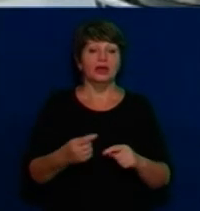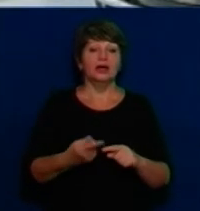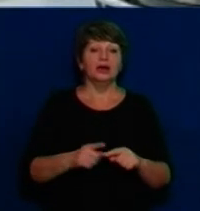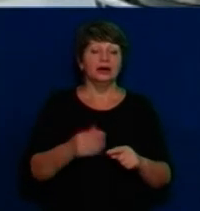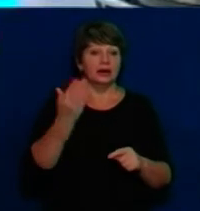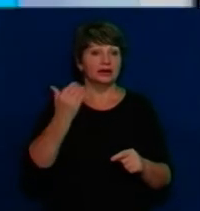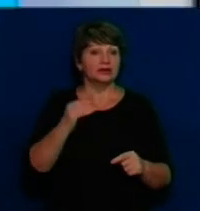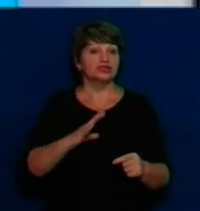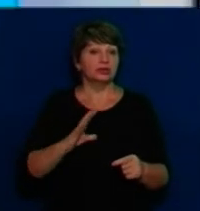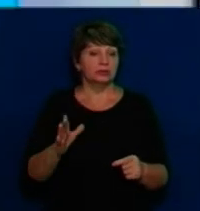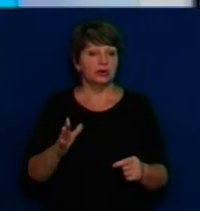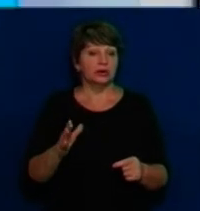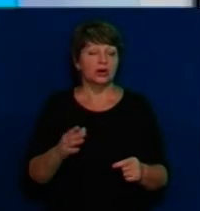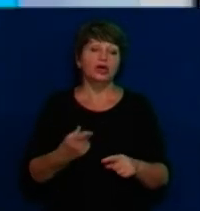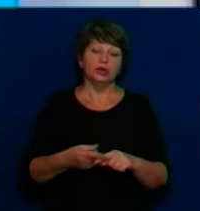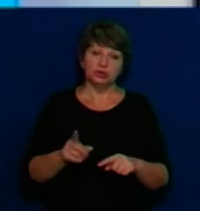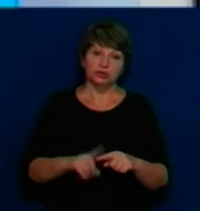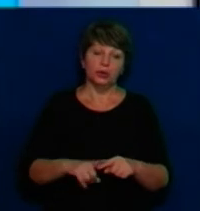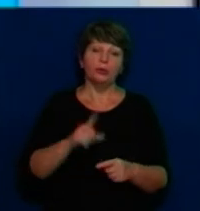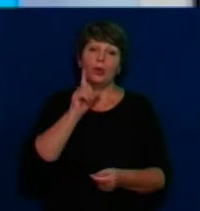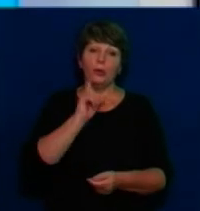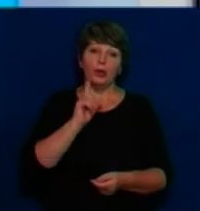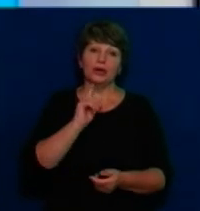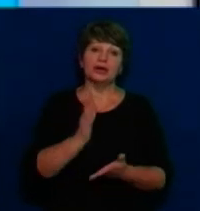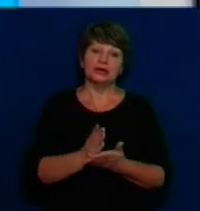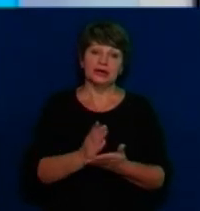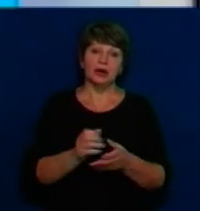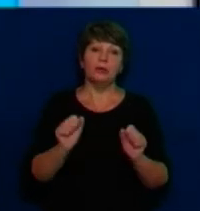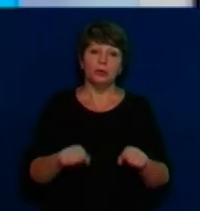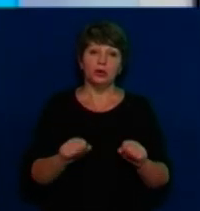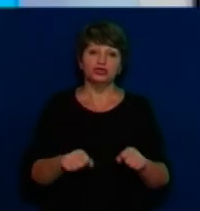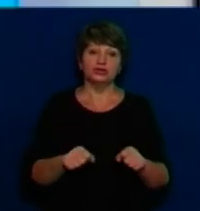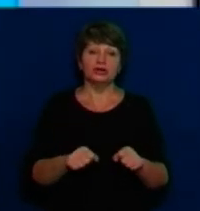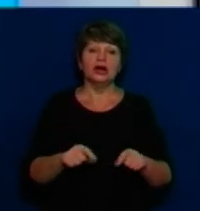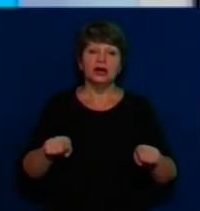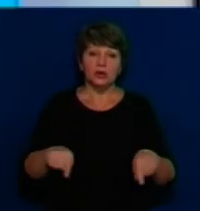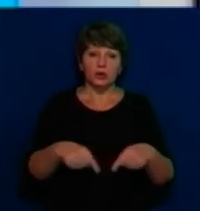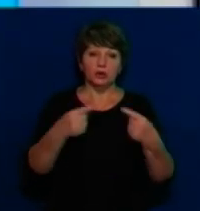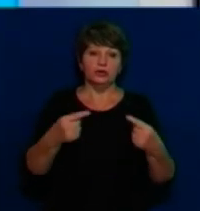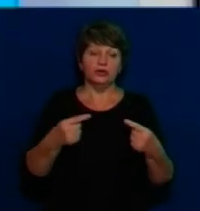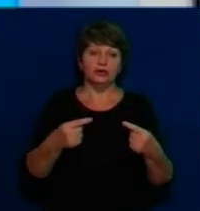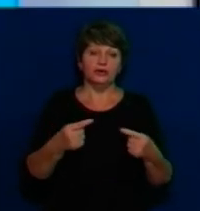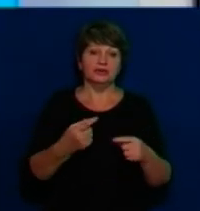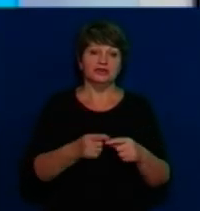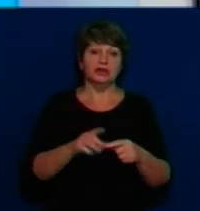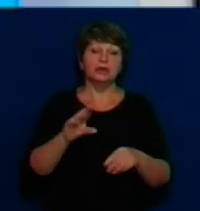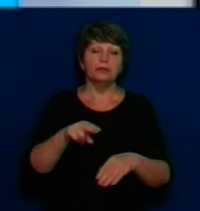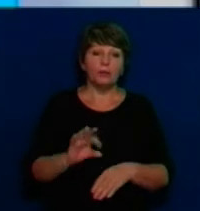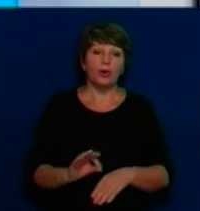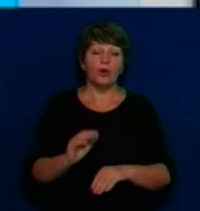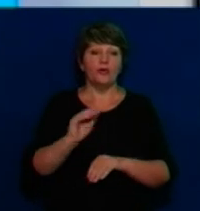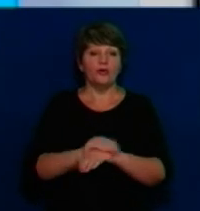було по персоналу плану. Тому поки що є можливість утворюватися незалежно від перспективного плану, і вже по факту